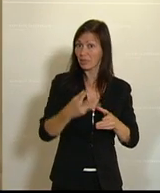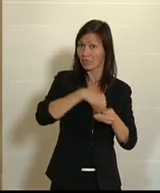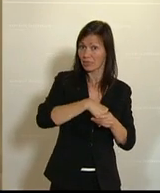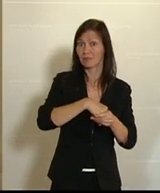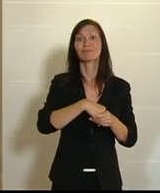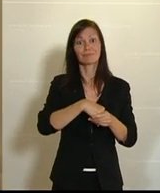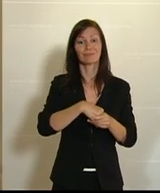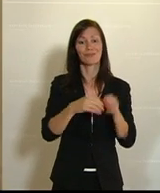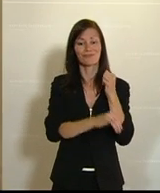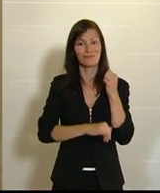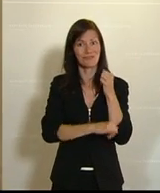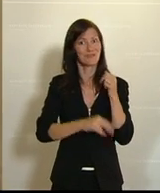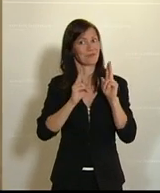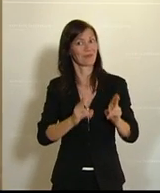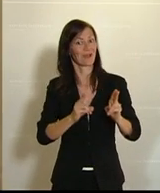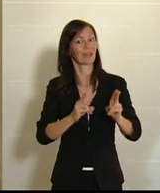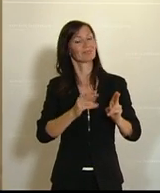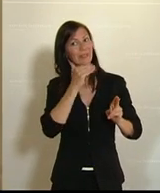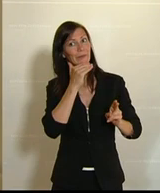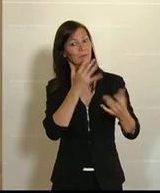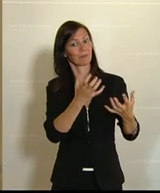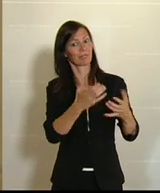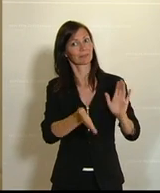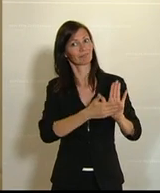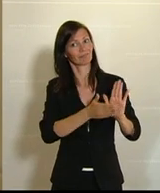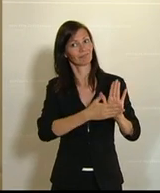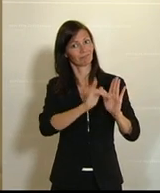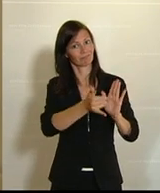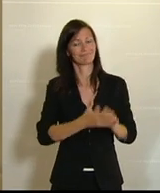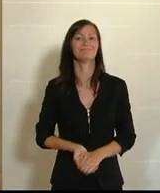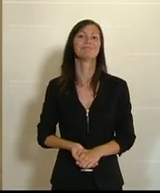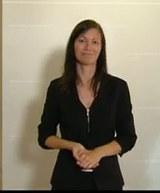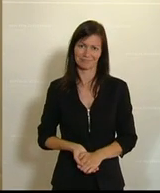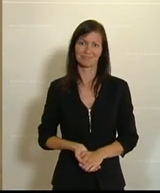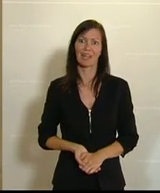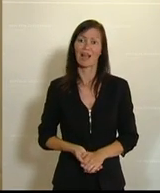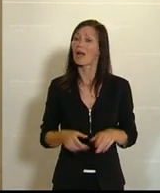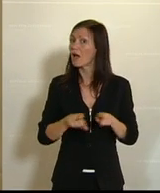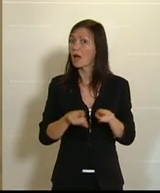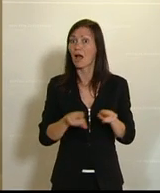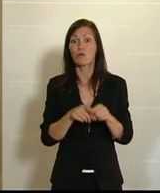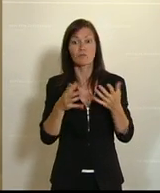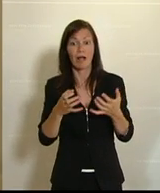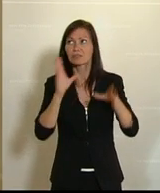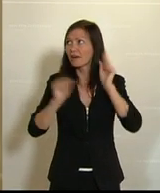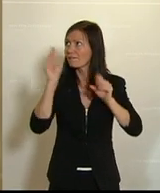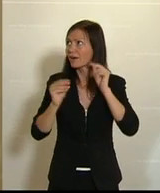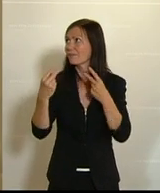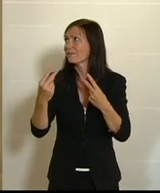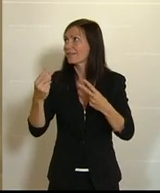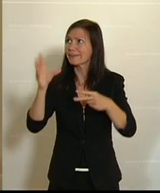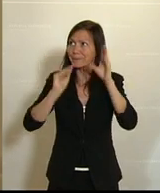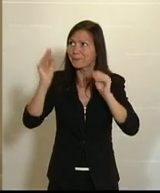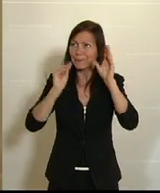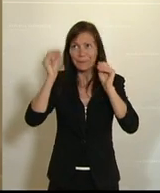Studium kann somit auch die nötige Praxis dann auch noch bereitstellen. Und sie können die entsprechende Praxiserfahrung sammeln, was sie ja